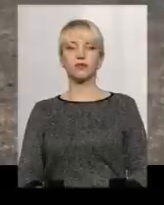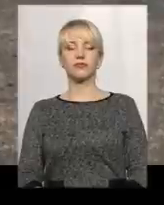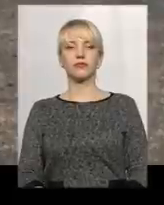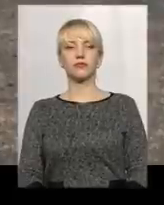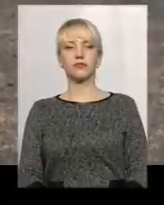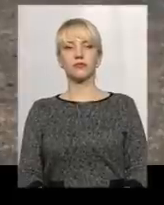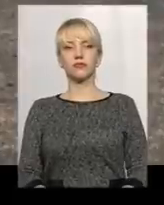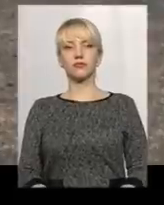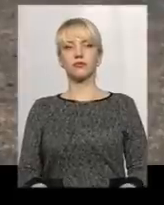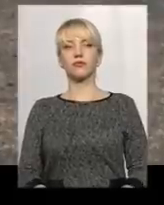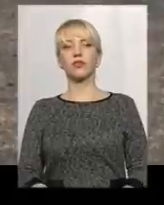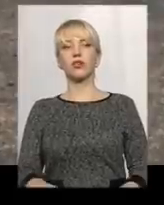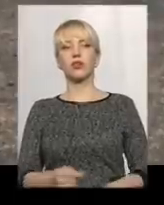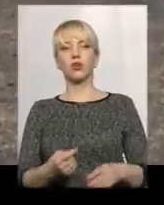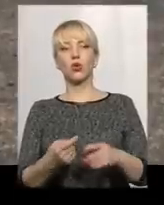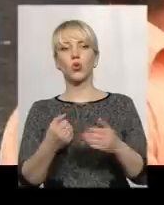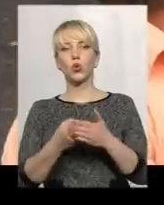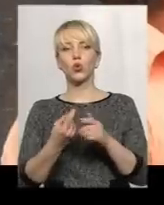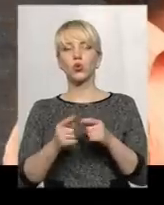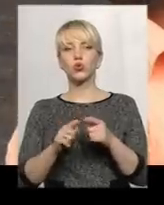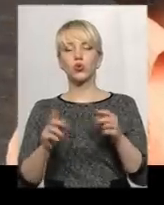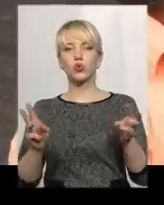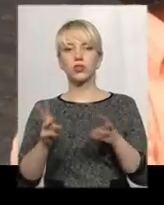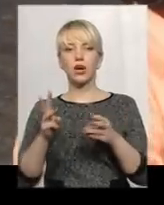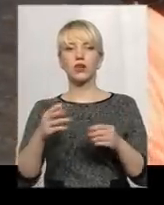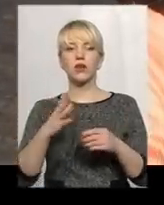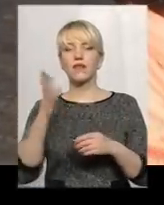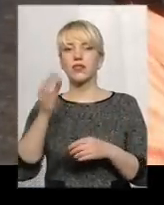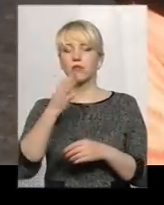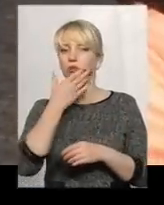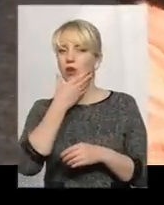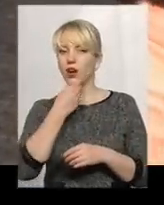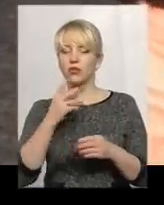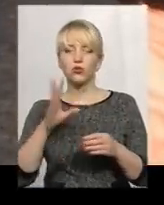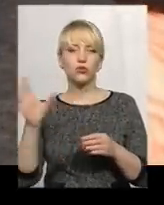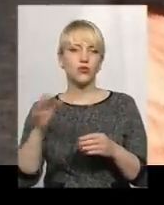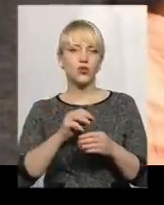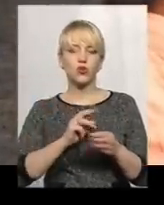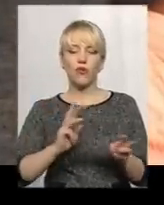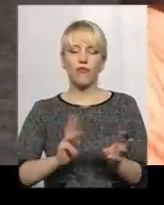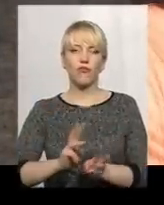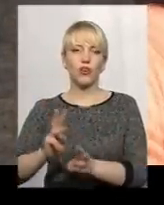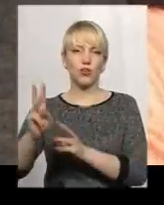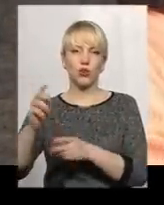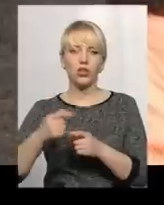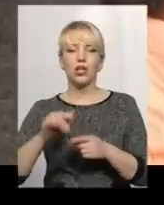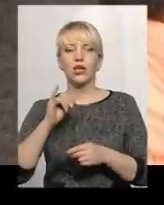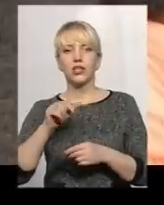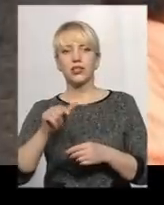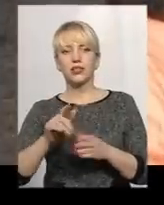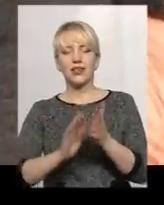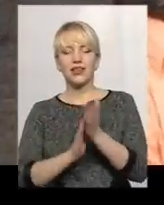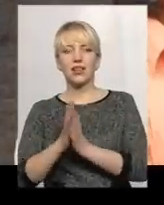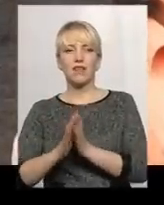До цього згарища це було дуже красиво, всі вигорело, вся трава, в основному бачите, в самому